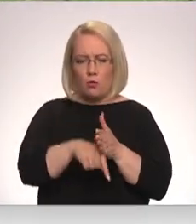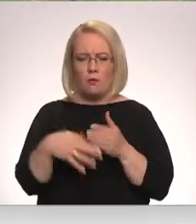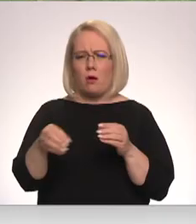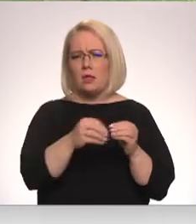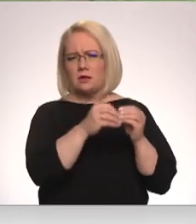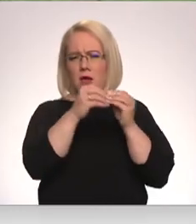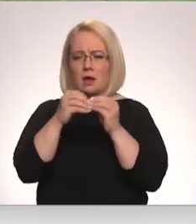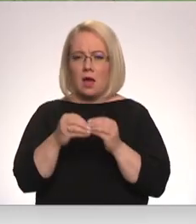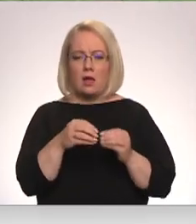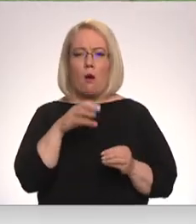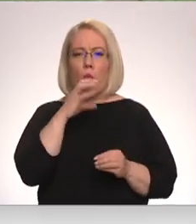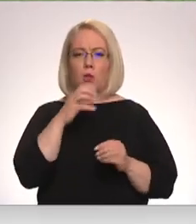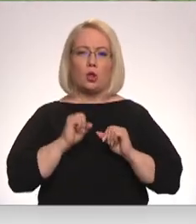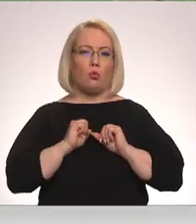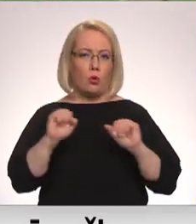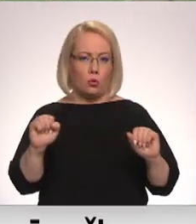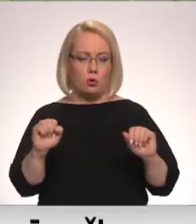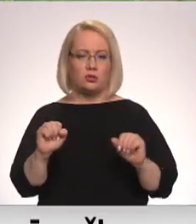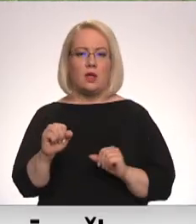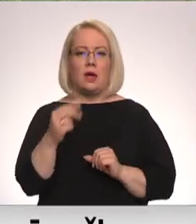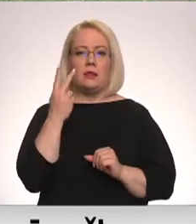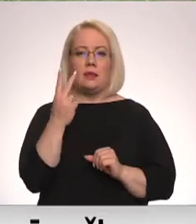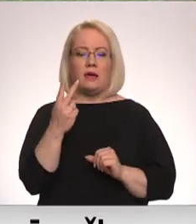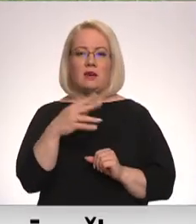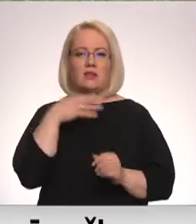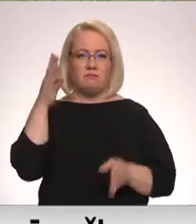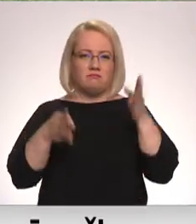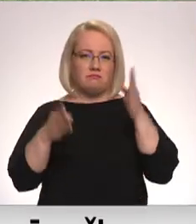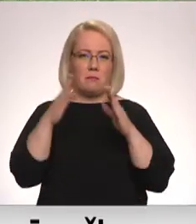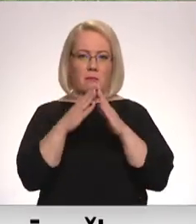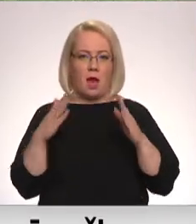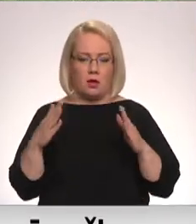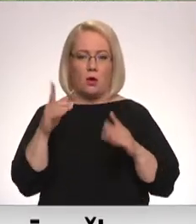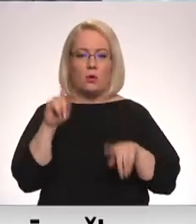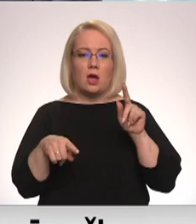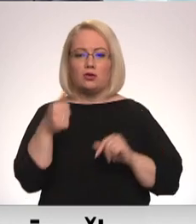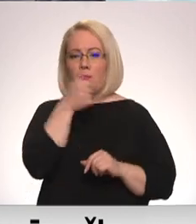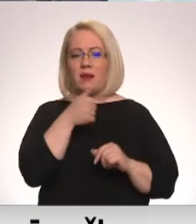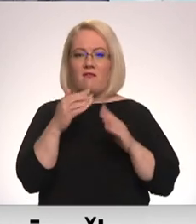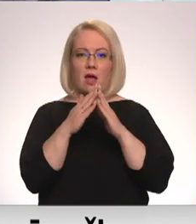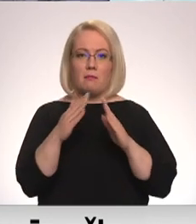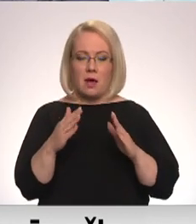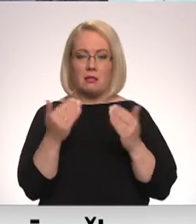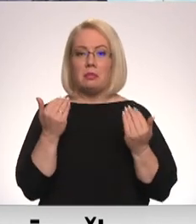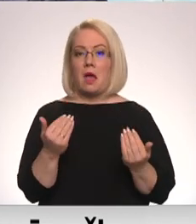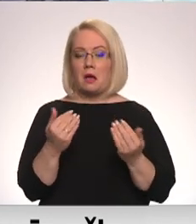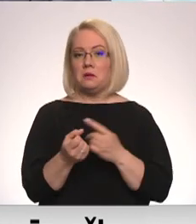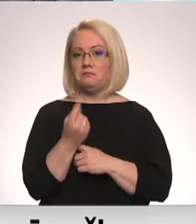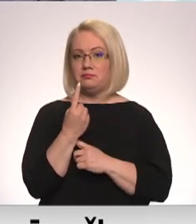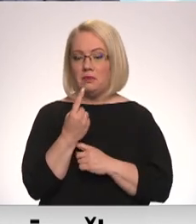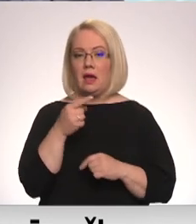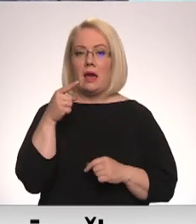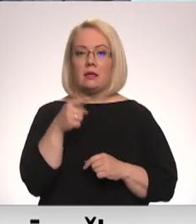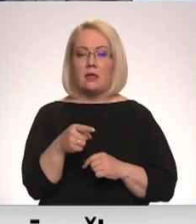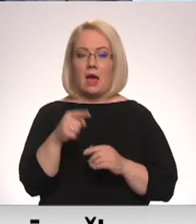desmitiem ar ūdeni nodrošina divas daudzīvokļa mājas un dažas privāta mājas. Tomēr tagad izrādījies, ka